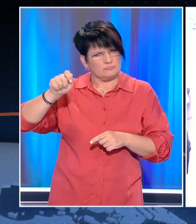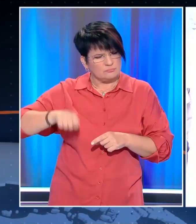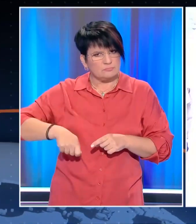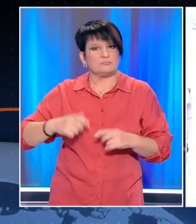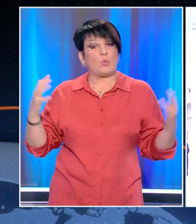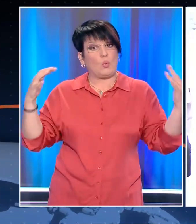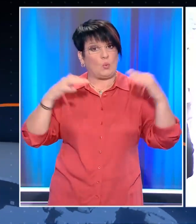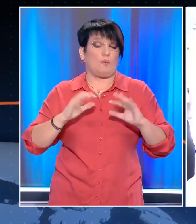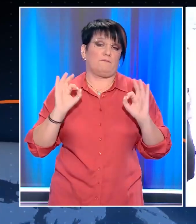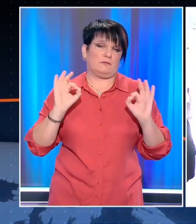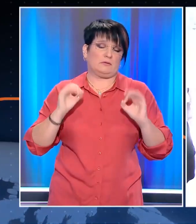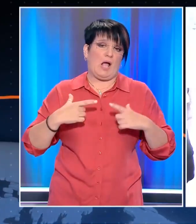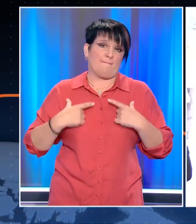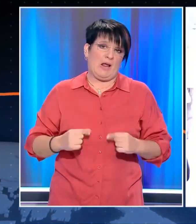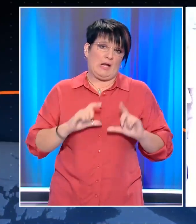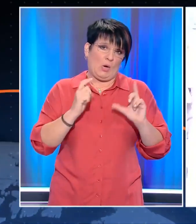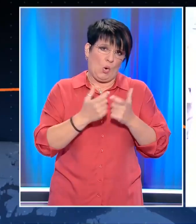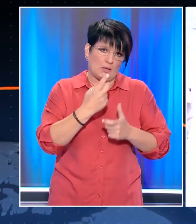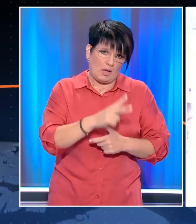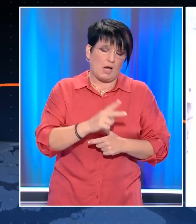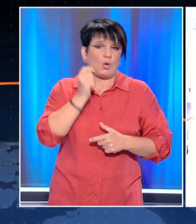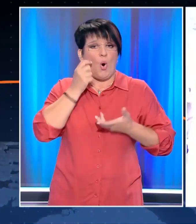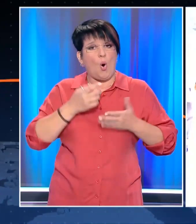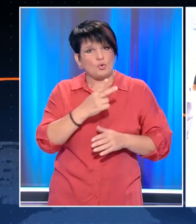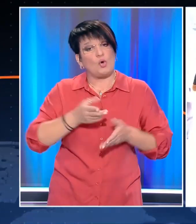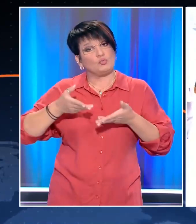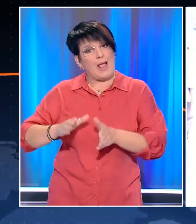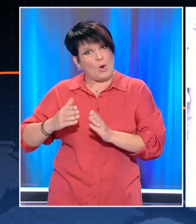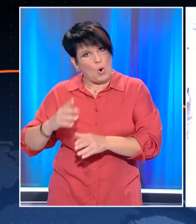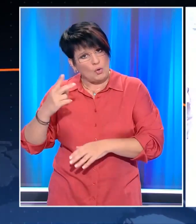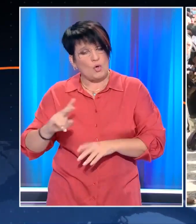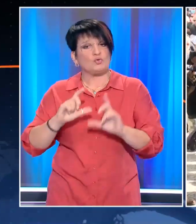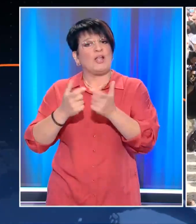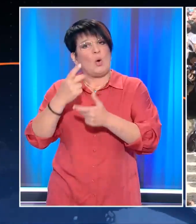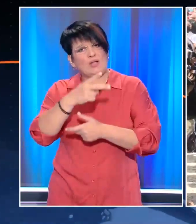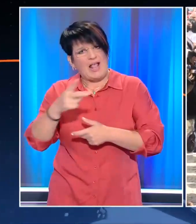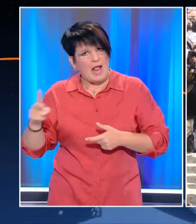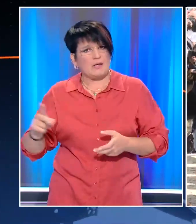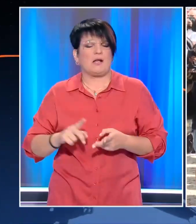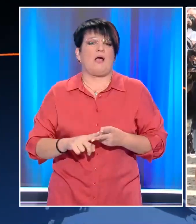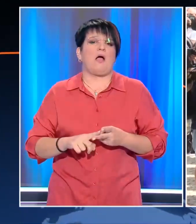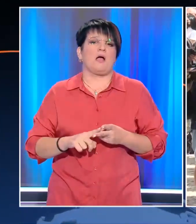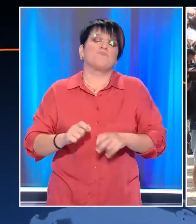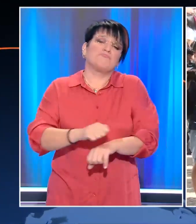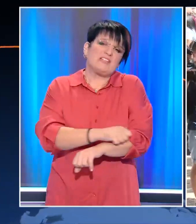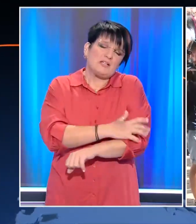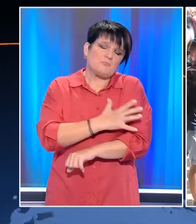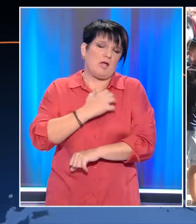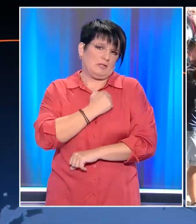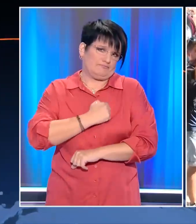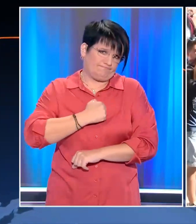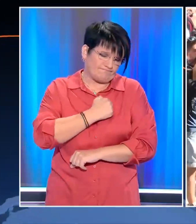Παρέστησαν φυσικά τα μέλη της οικογένειάς του. Είδαμε το γιο του, τον εγγονό του με την οικογένειά τους ιδιαίτερα συγκινημένους,